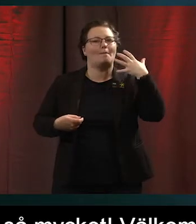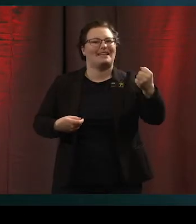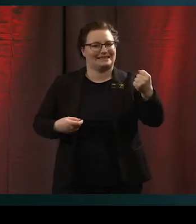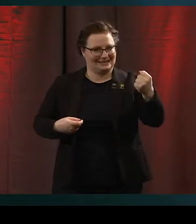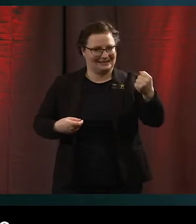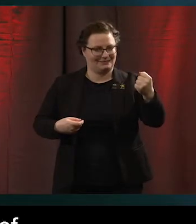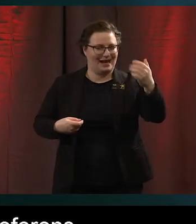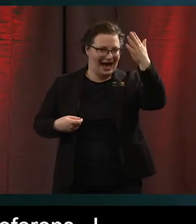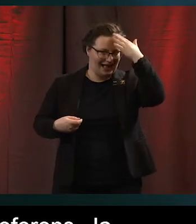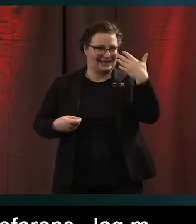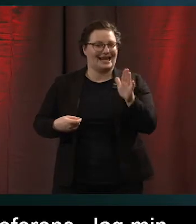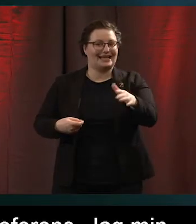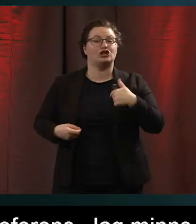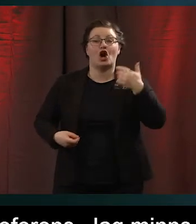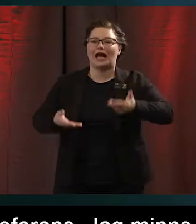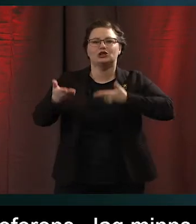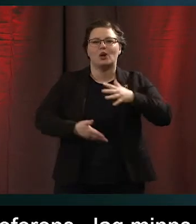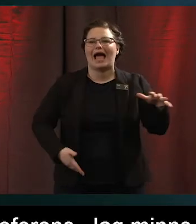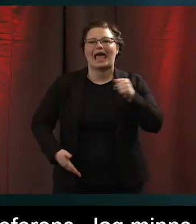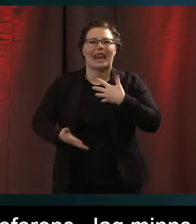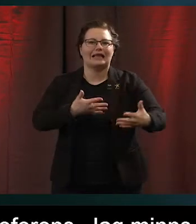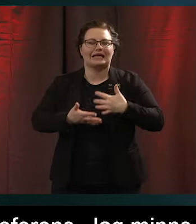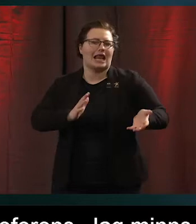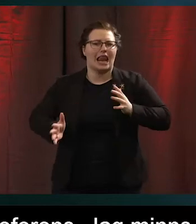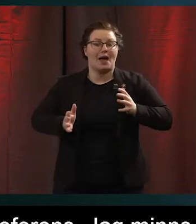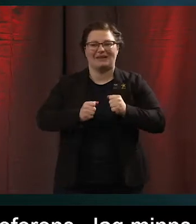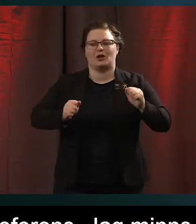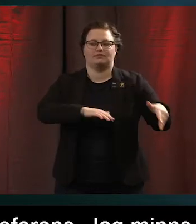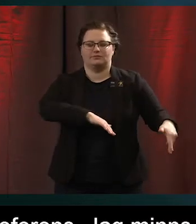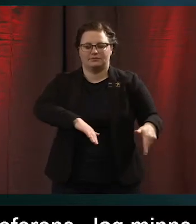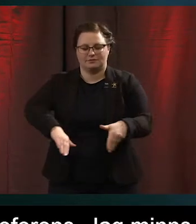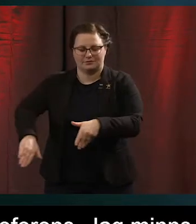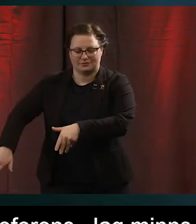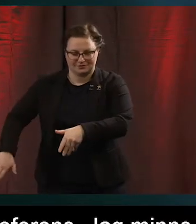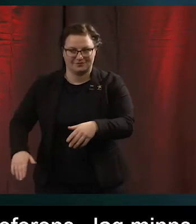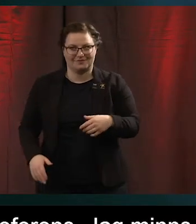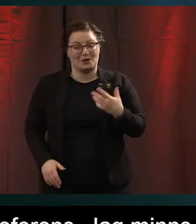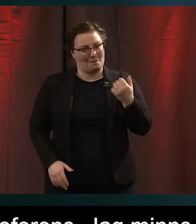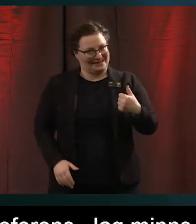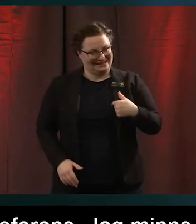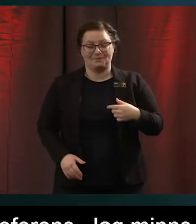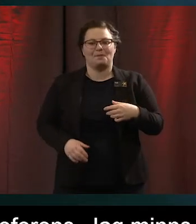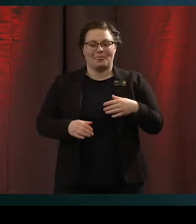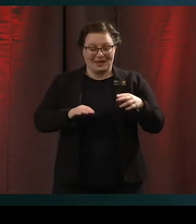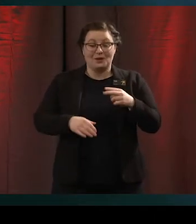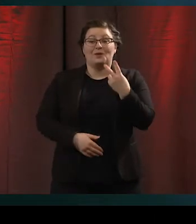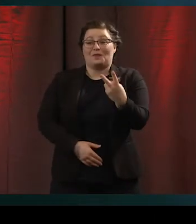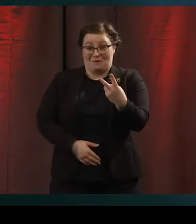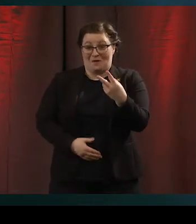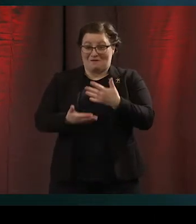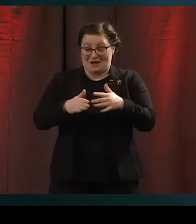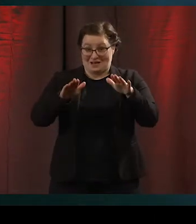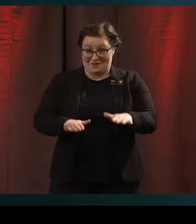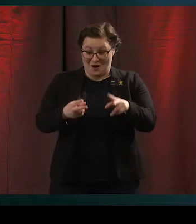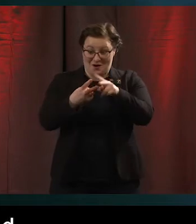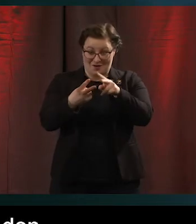Jag kan också sjunga hela texter men jag besparar er det att det är alltså en sång. Vi har nu endast två föreläsningar kvar dessa